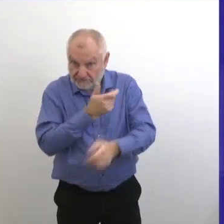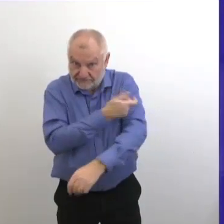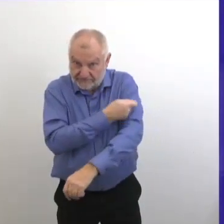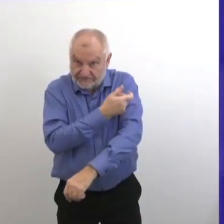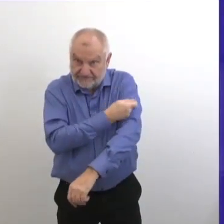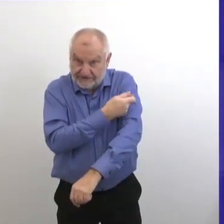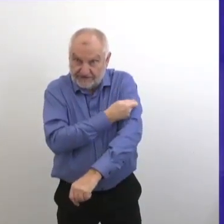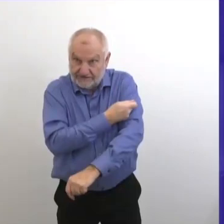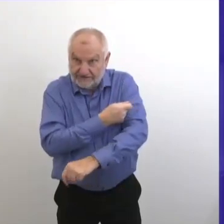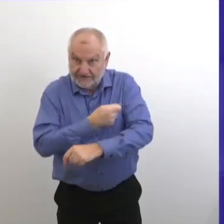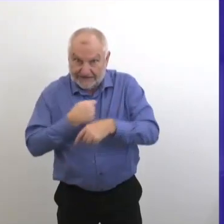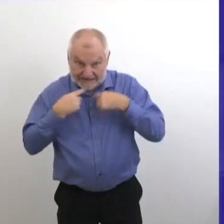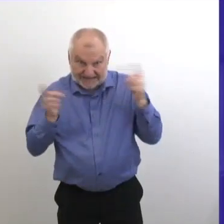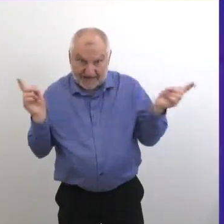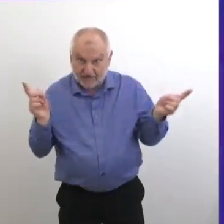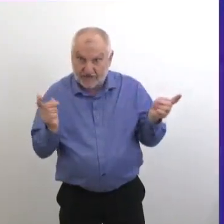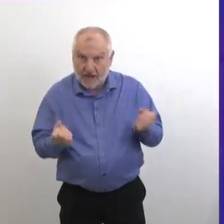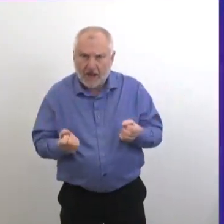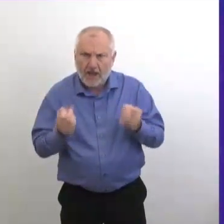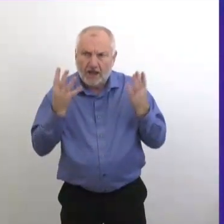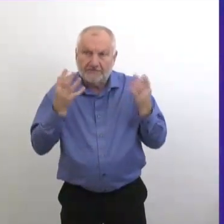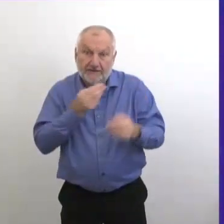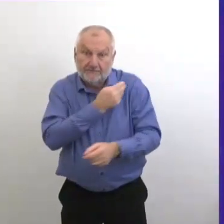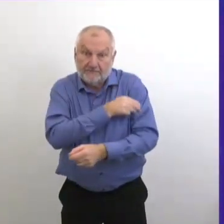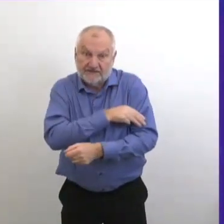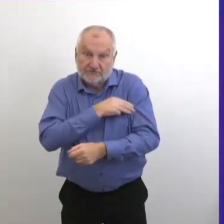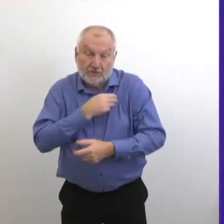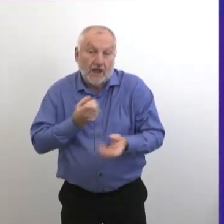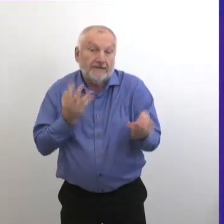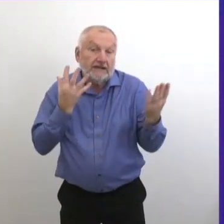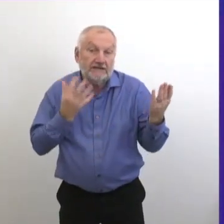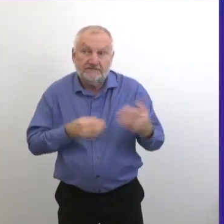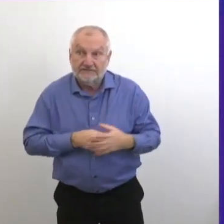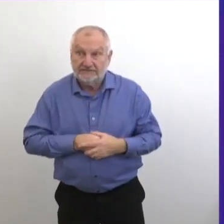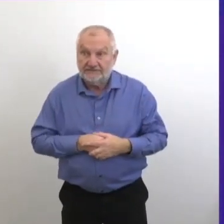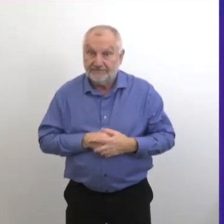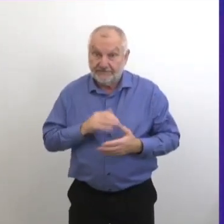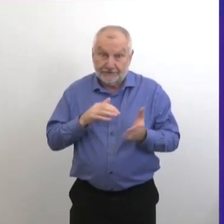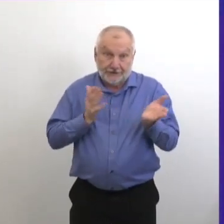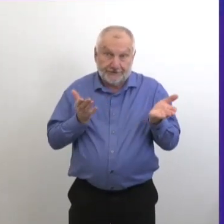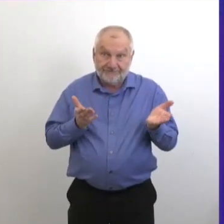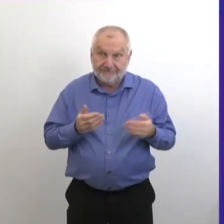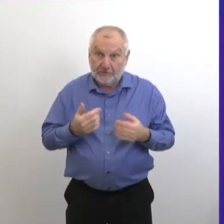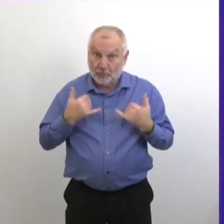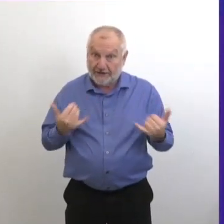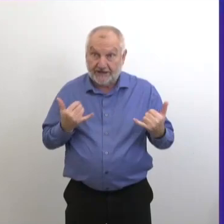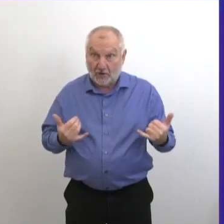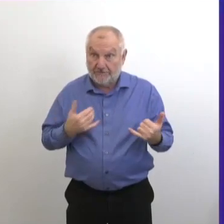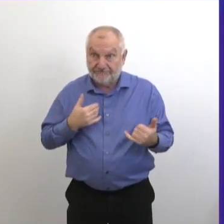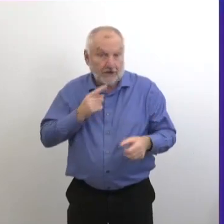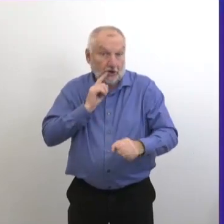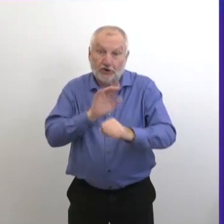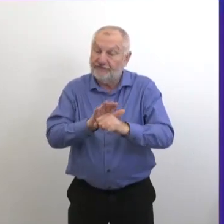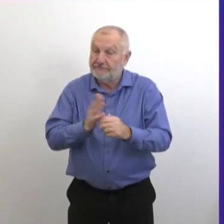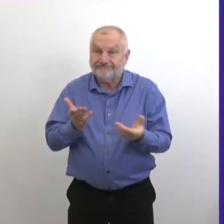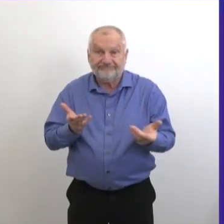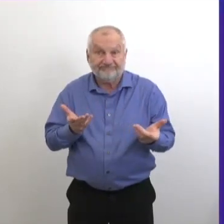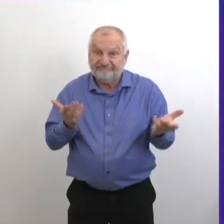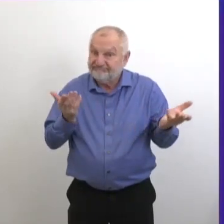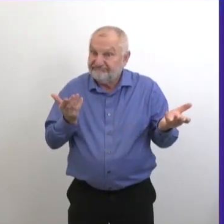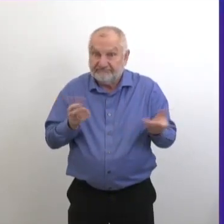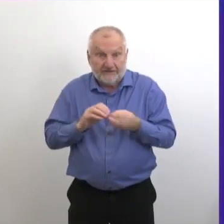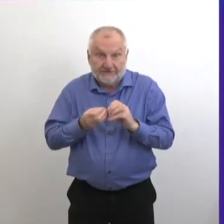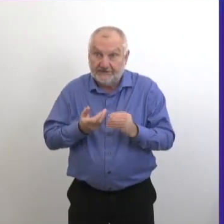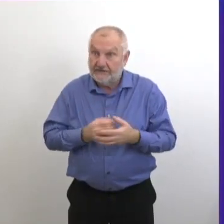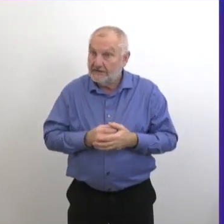Alors, sur les 249 000 doses de vaccins que le Canada va recevoir, c'est quoi la part du Manitoba? On n'a pas